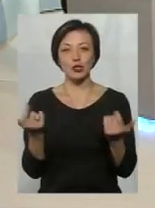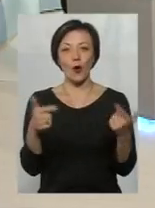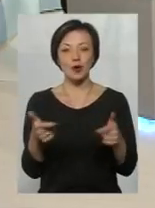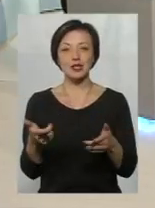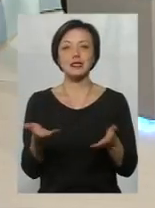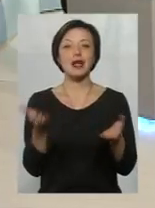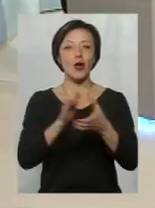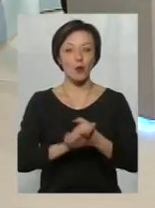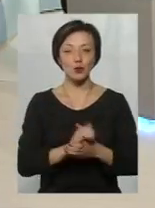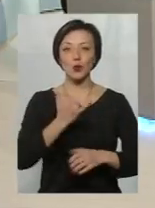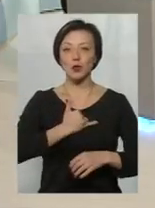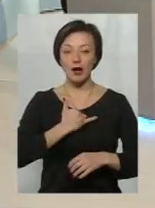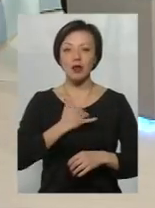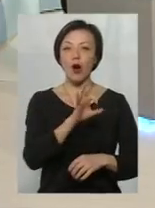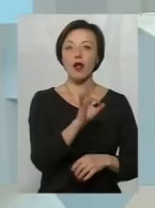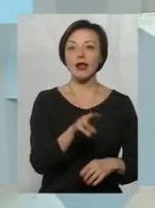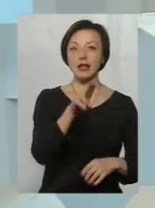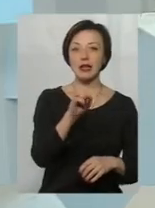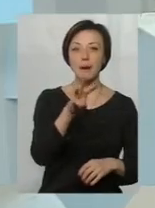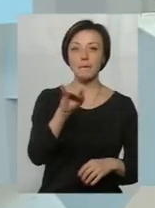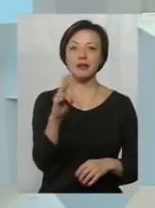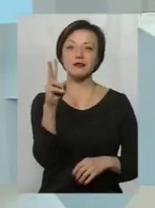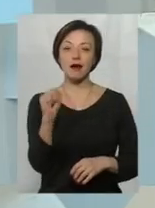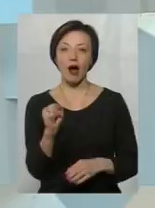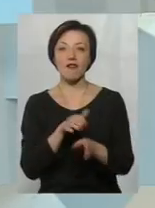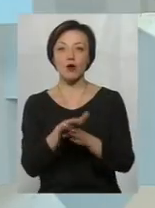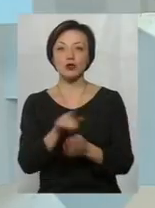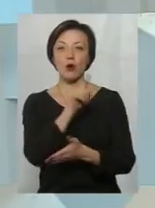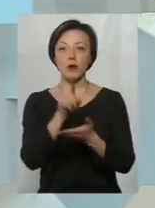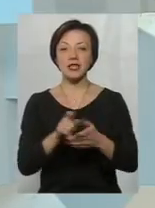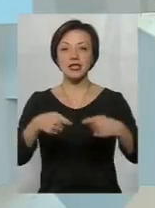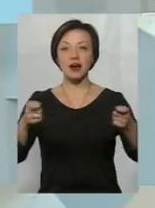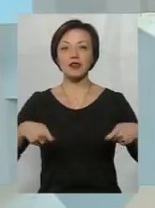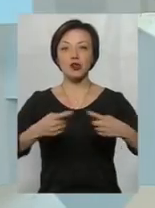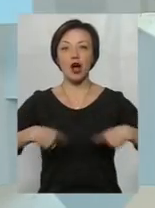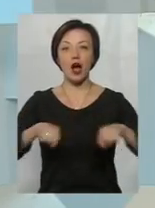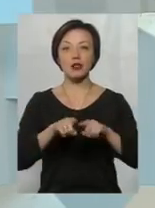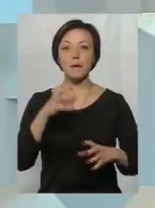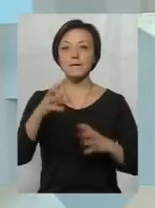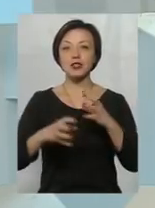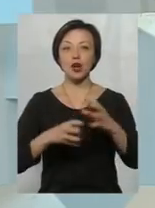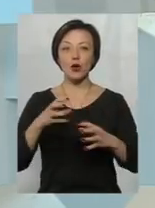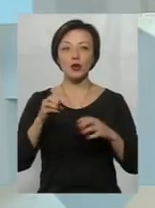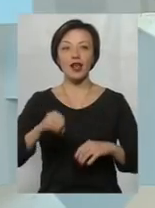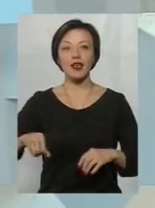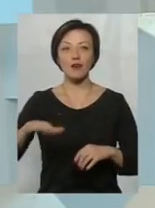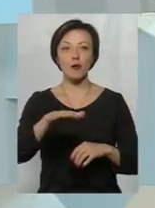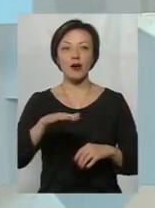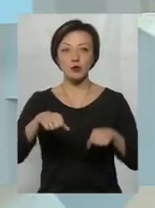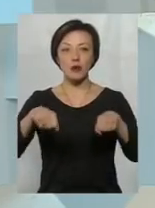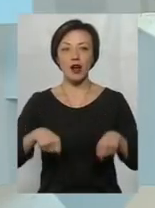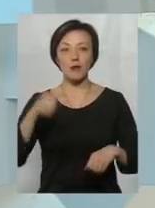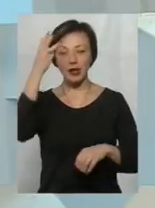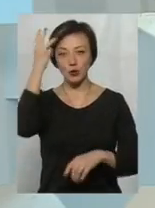Отож, знайомтеся. А у нас у гостях Олена Демінська, виконуючи обов'язки завідуючої кафедри міжнародного та європейського права